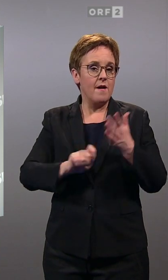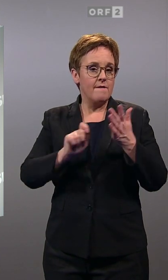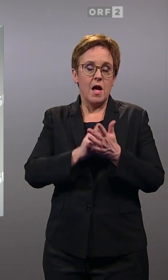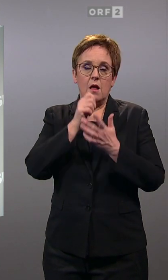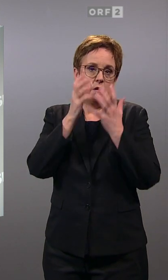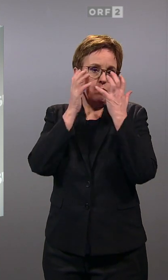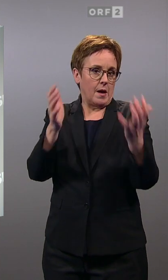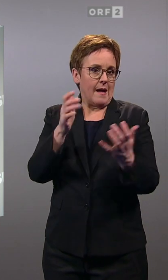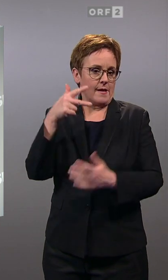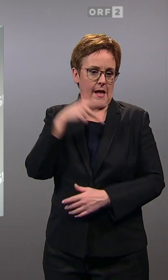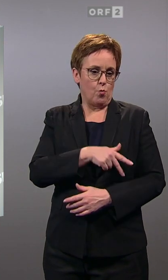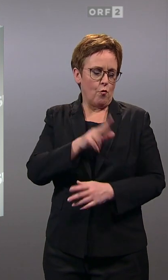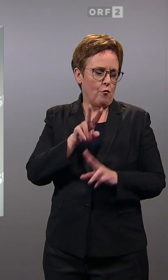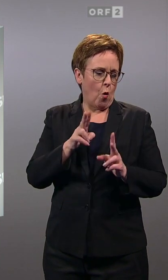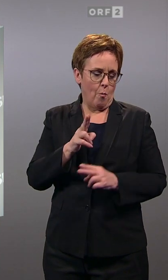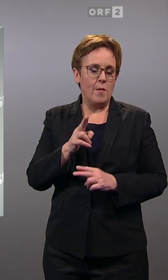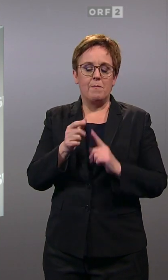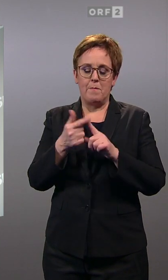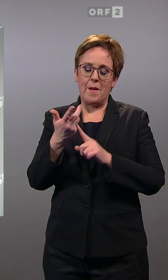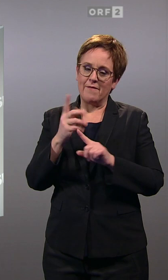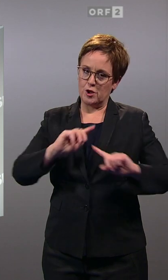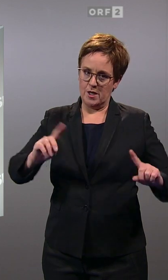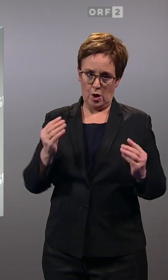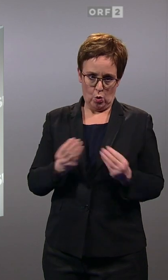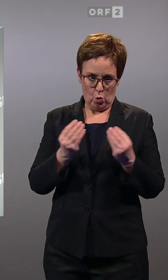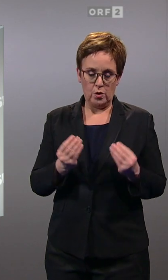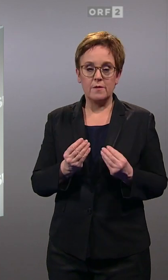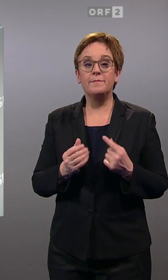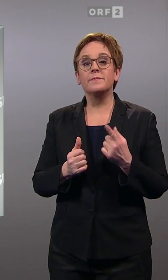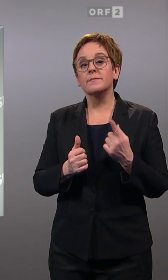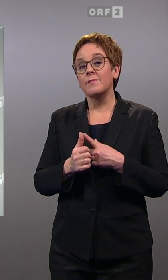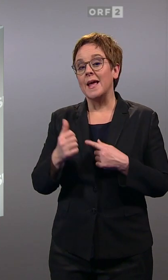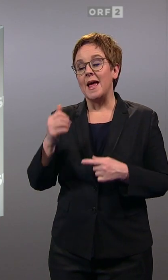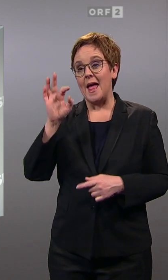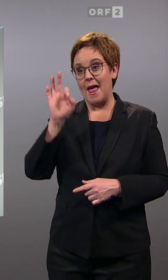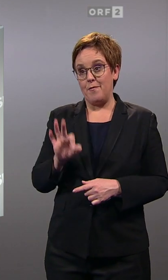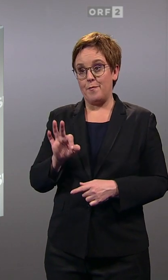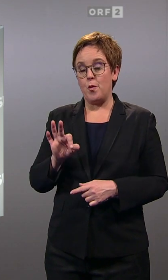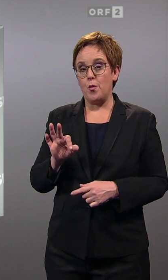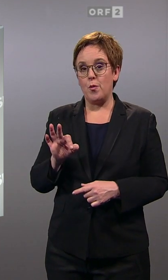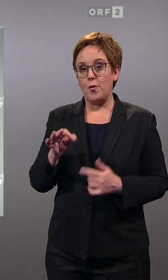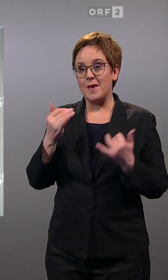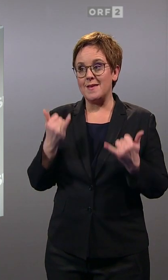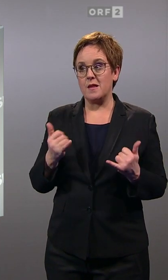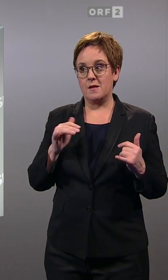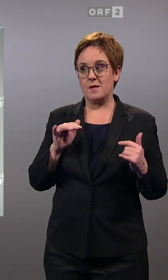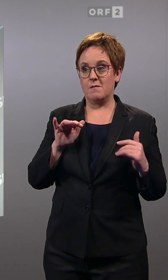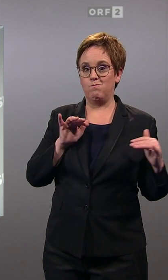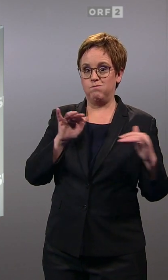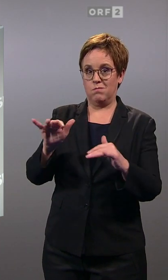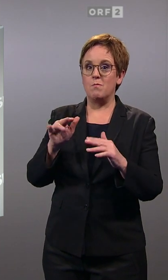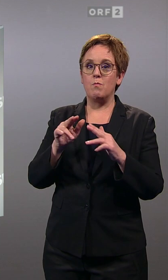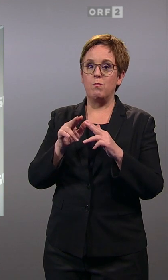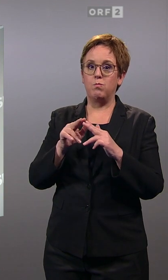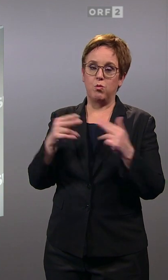durchgedrungen ist, wie man das erhofft hat. Ich glaube, dafür gibt es mehrere Gründe. Einerseits erlebt die FPÖ natürlich großen Aufwind von der